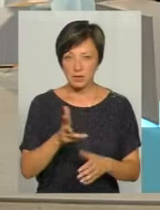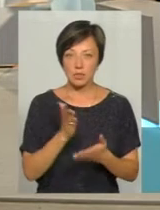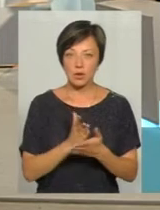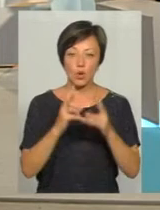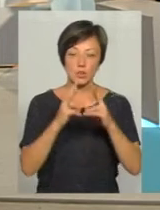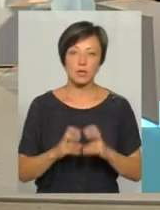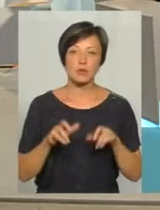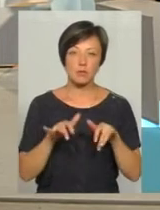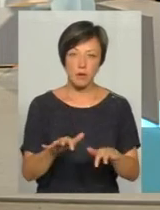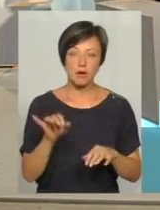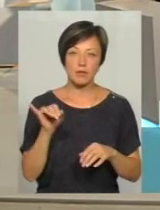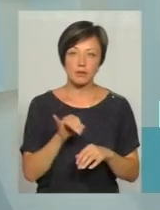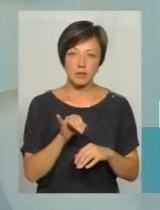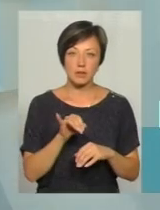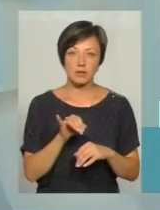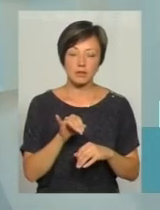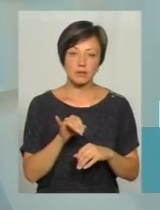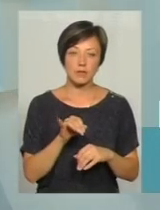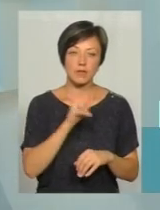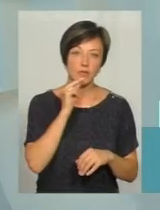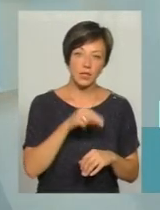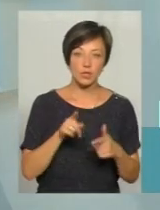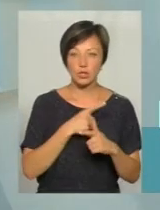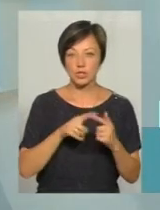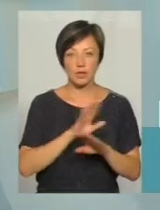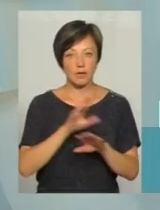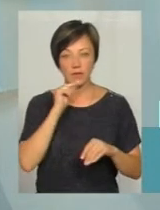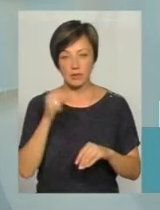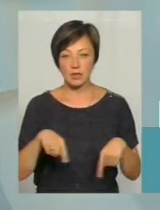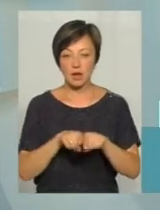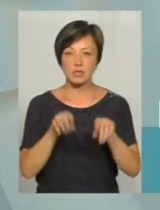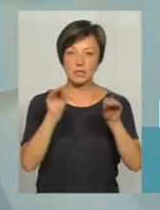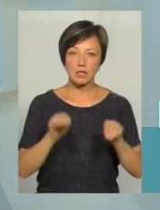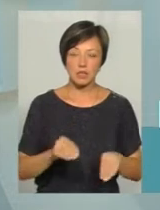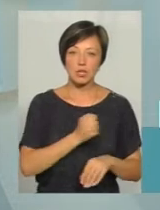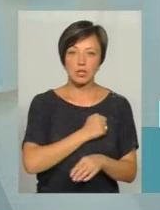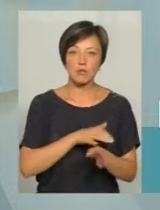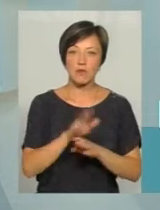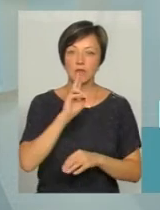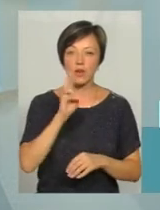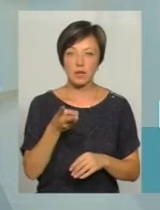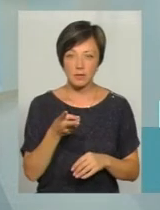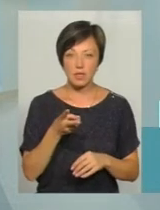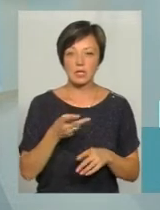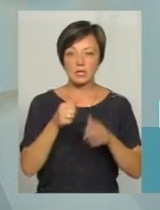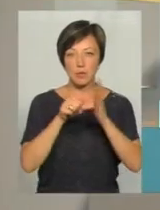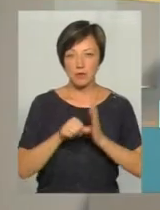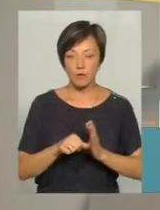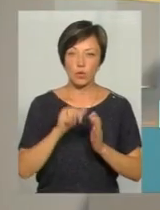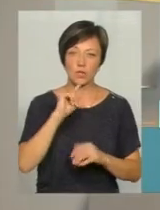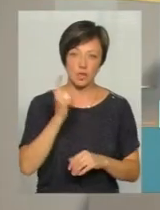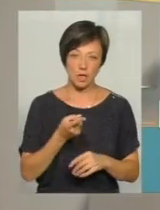розглянути справу та розглянути, водій винним чи невинним. Тобто, а така статистика, на жаль, підбувається тільки два рази в рік. за півроку і за рік.